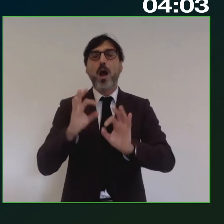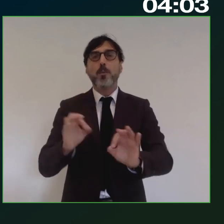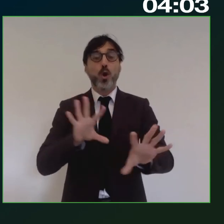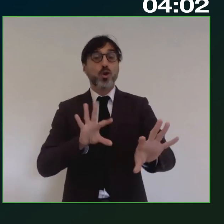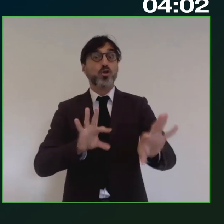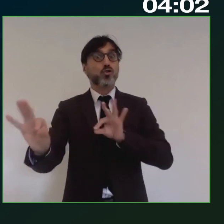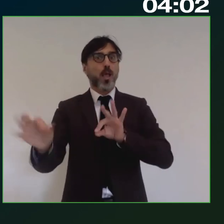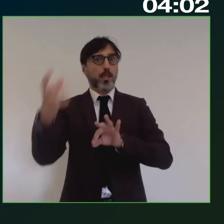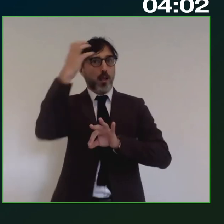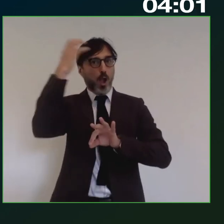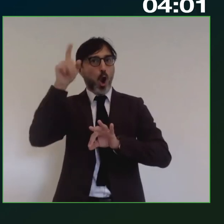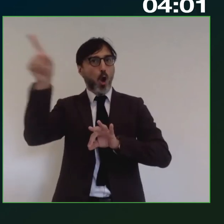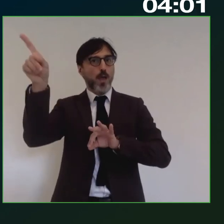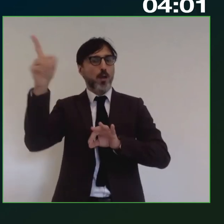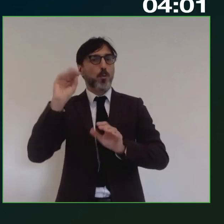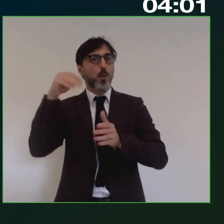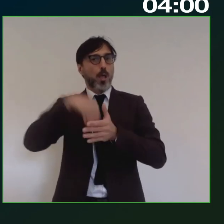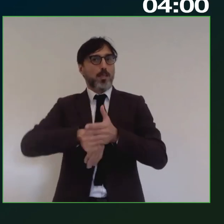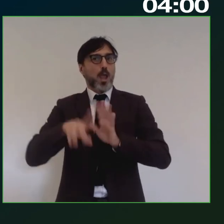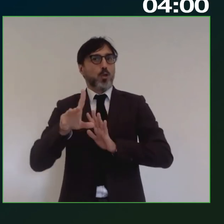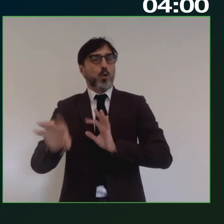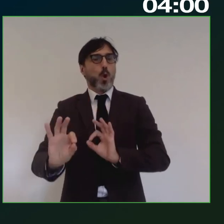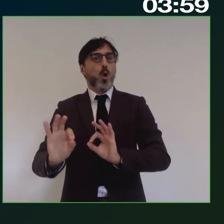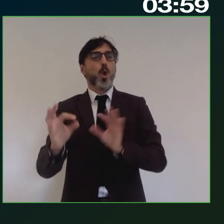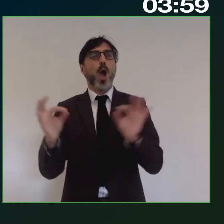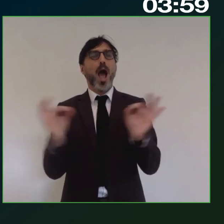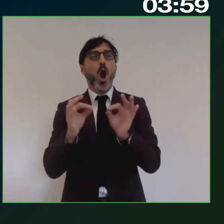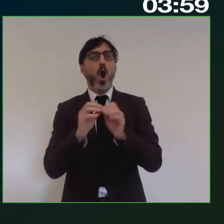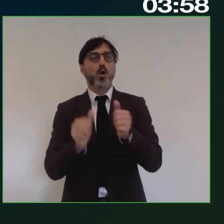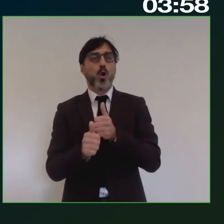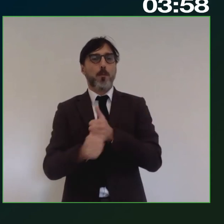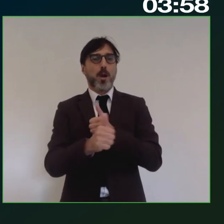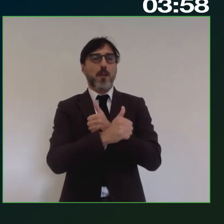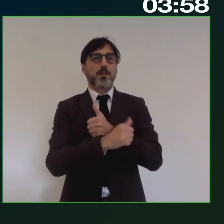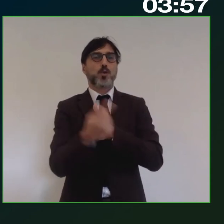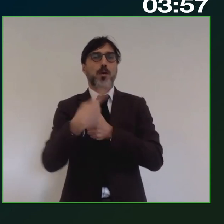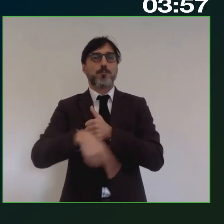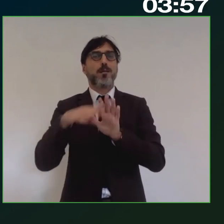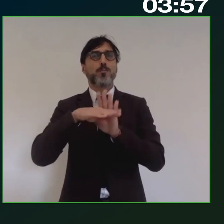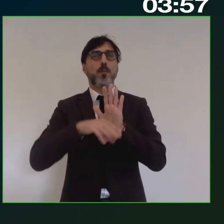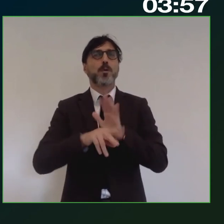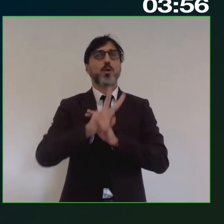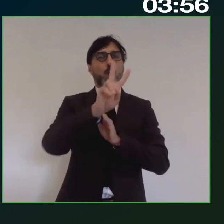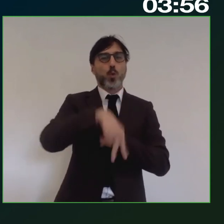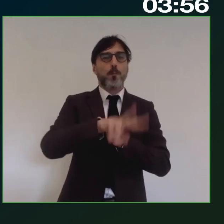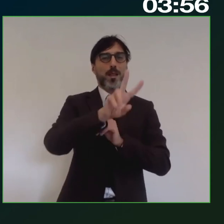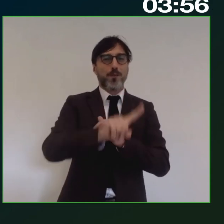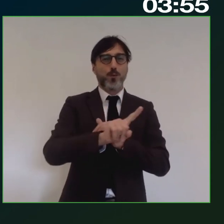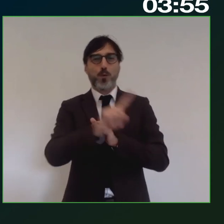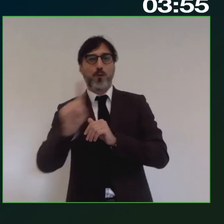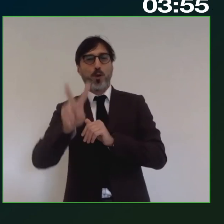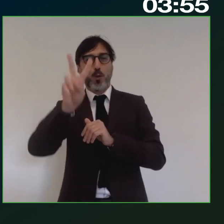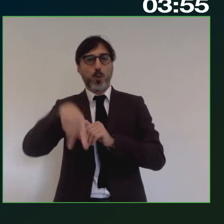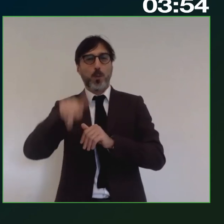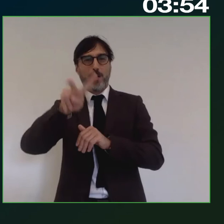scelte del governo proprio all'interno nel nuovo accordo di partenariato per la programmazione 21-27 che noi sappiamo deve essere